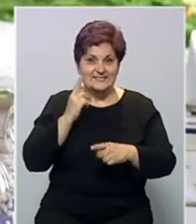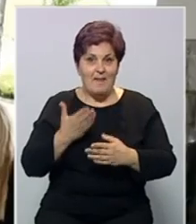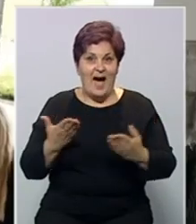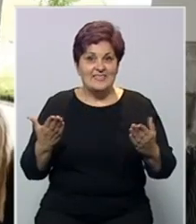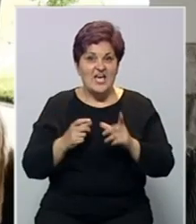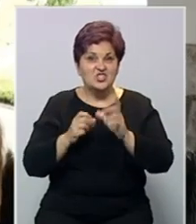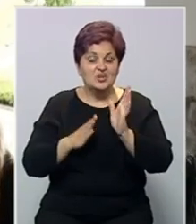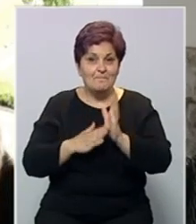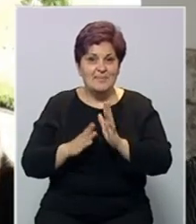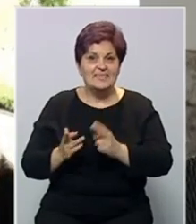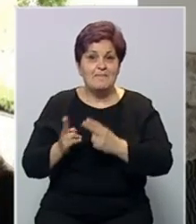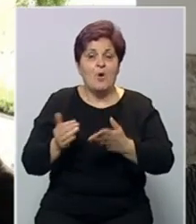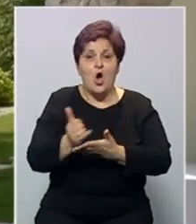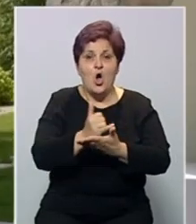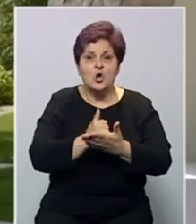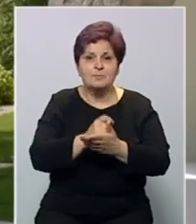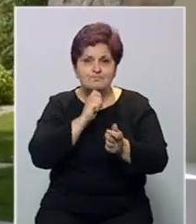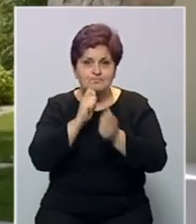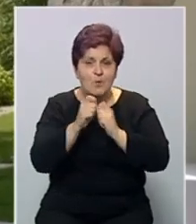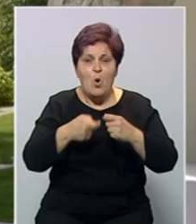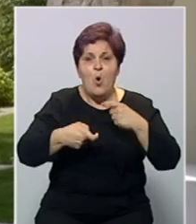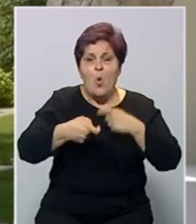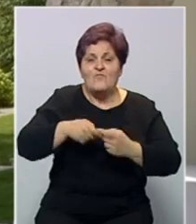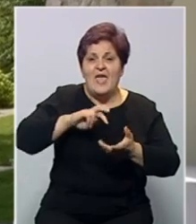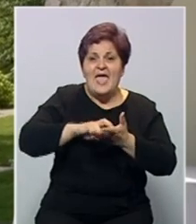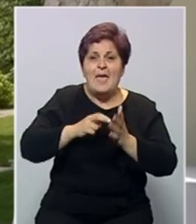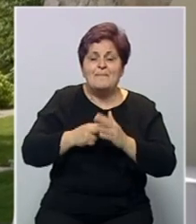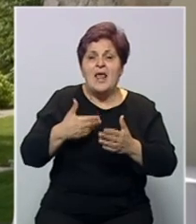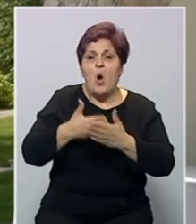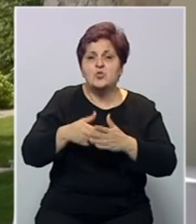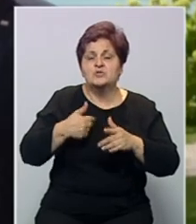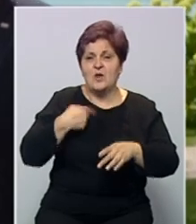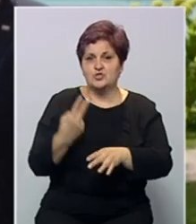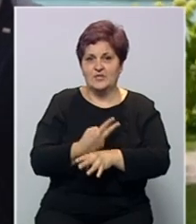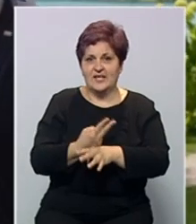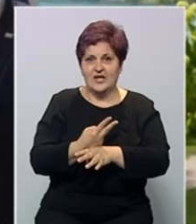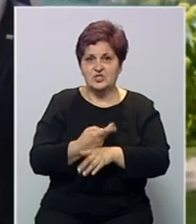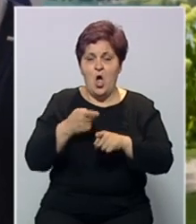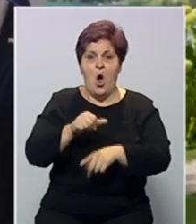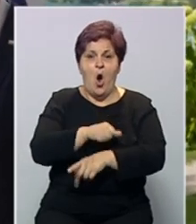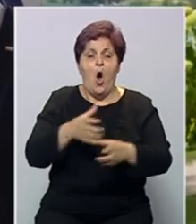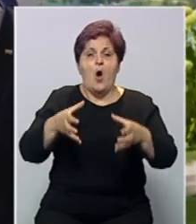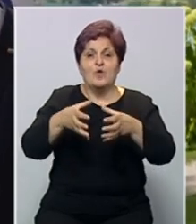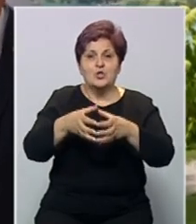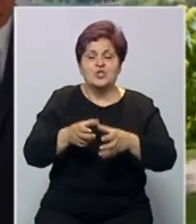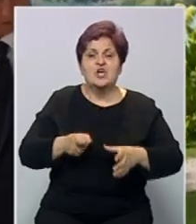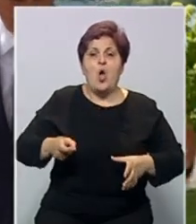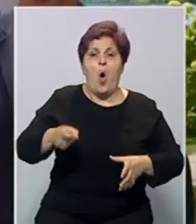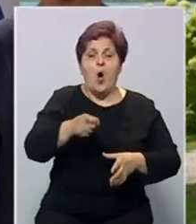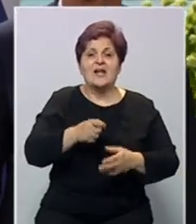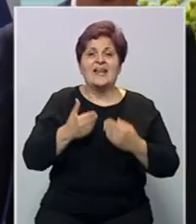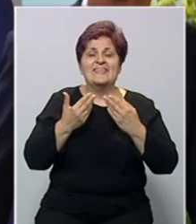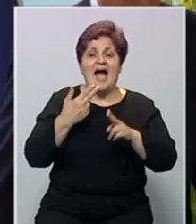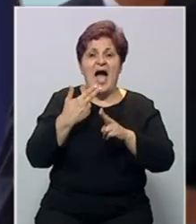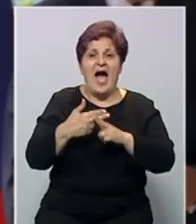kako će Schmidt posjetu iskoristiti za konsultacije u vezi političkih odnosa u našoj zemlji. Ovo godišnjem forumu organizatori su